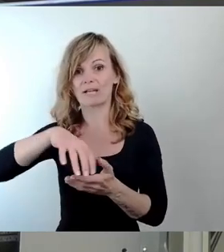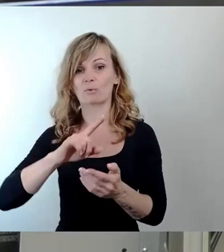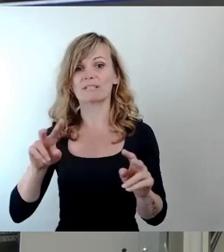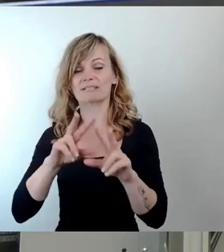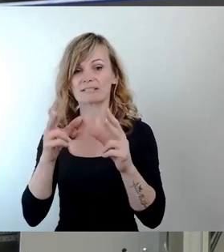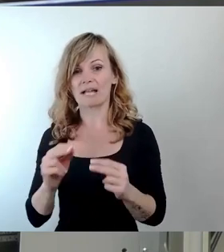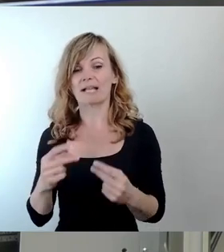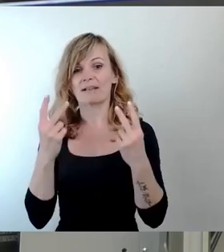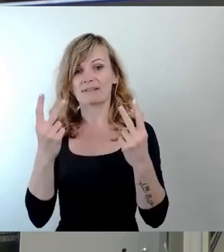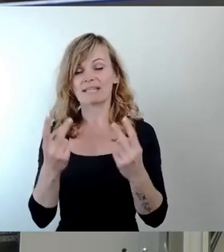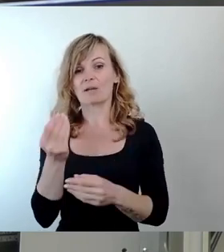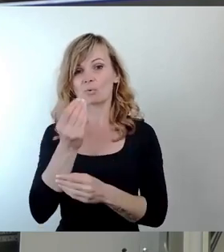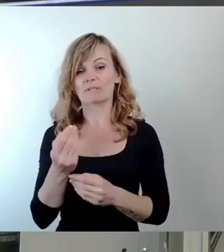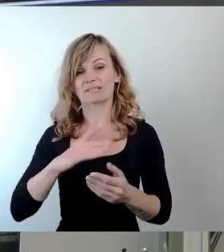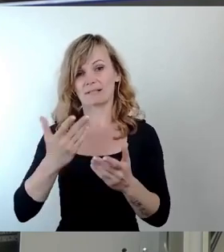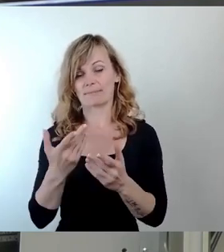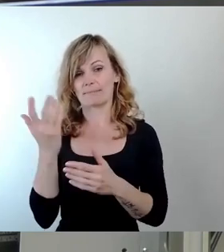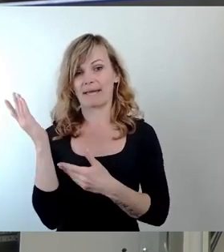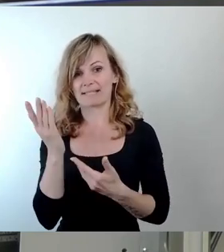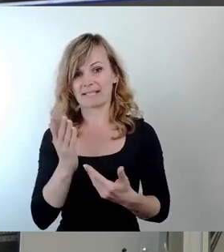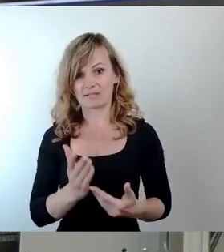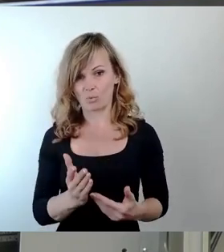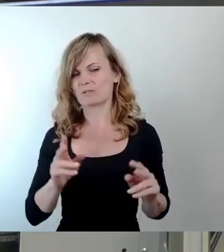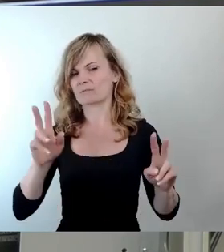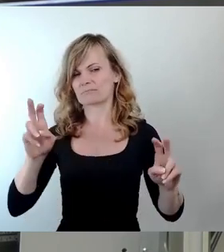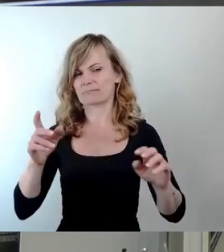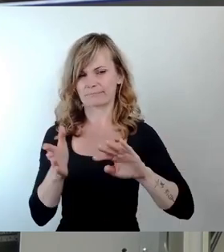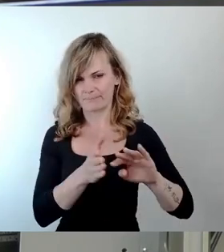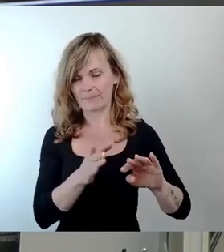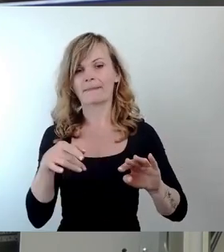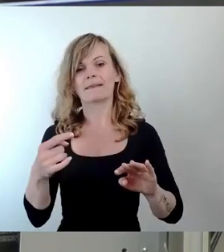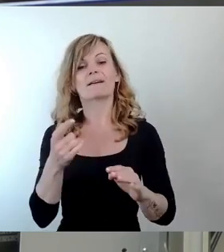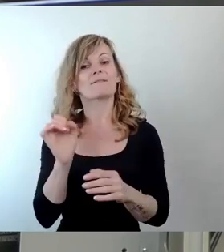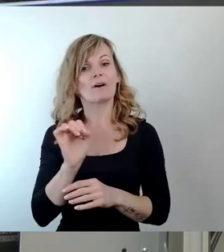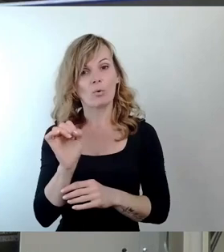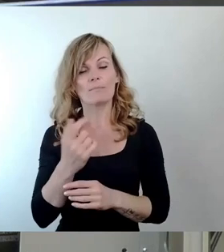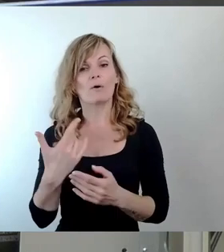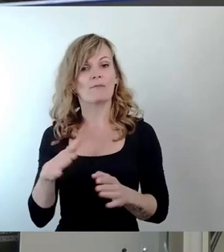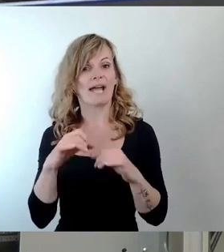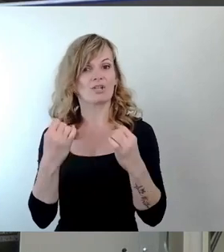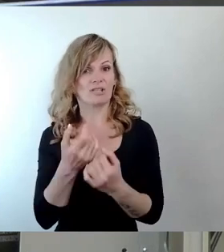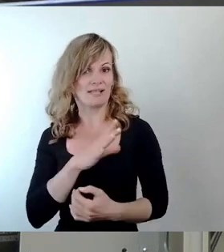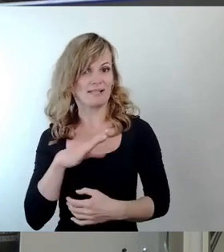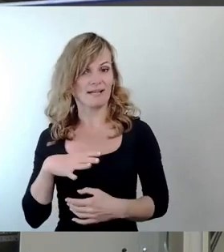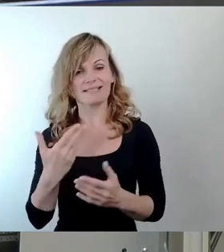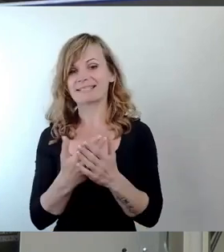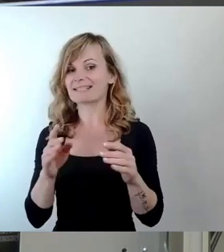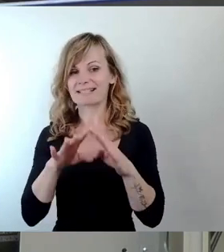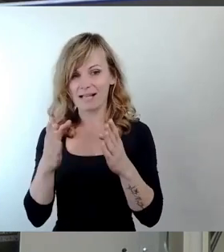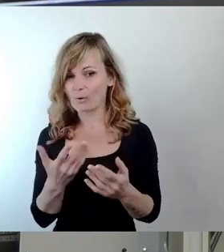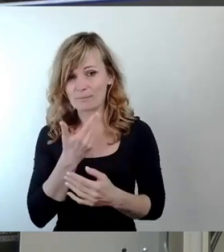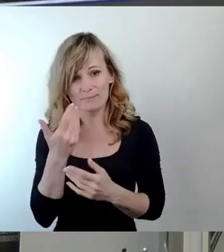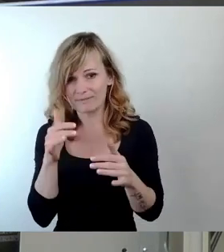Kunstpräsentationen. Ich lasse was aus. Da auch der Freistaat Sachsen über kein derartiges Haus verfügt, fehlt in Dresden ein